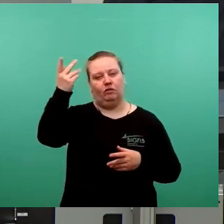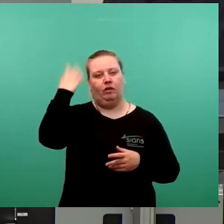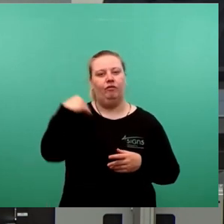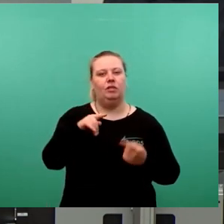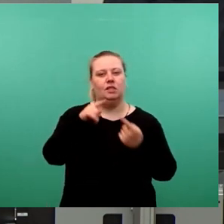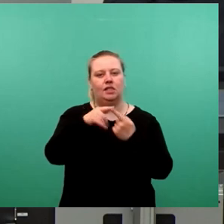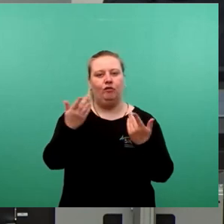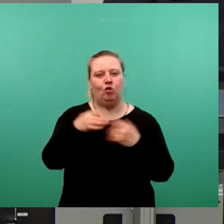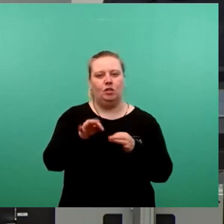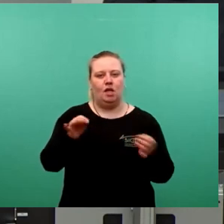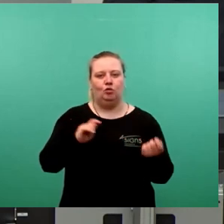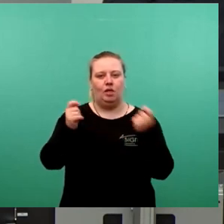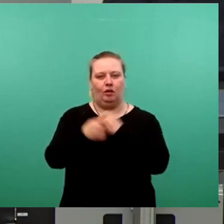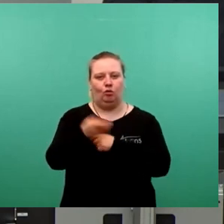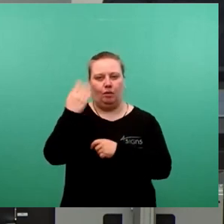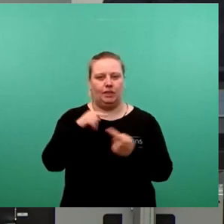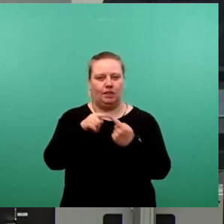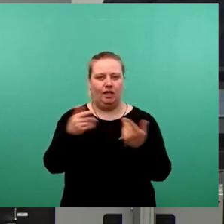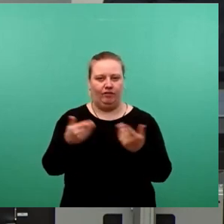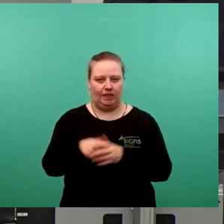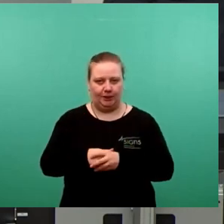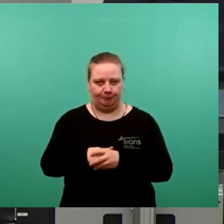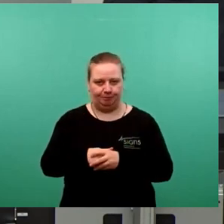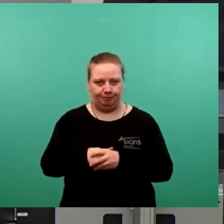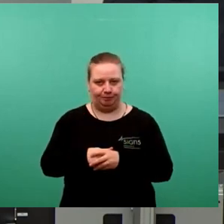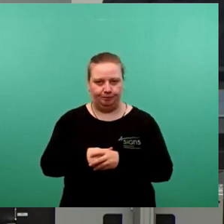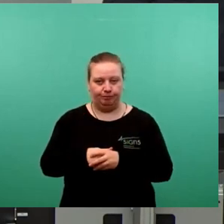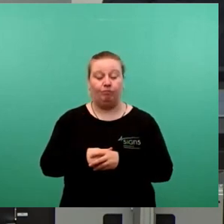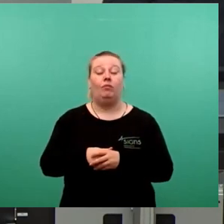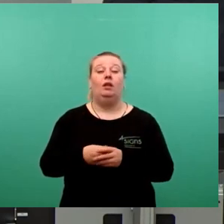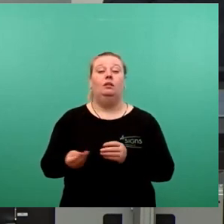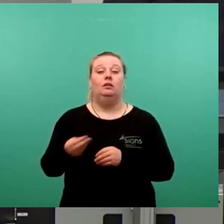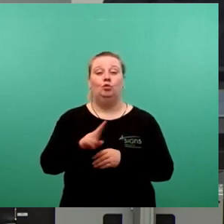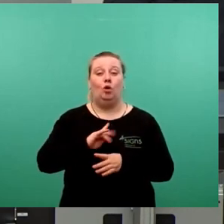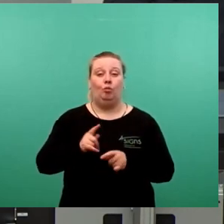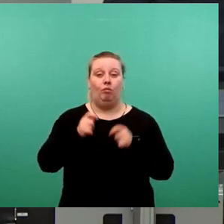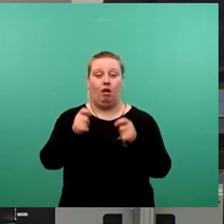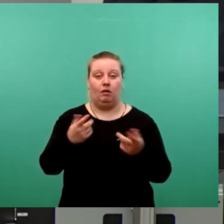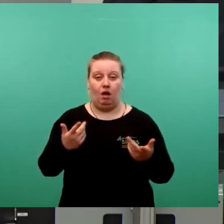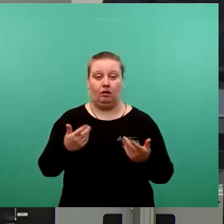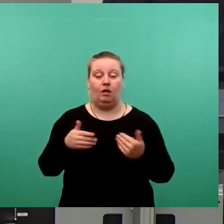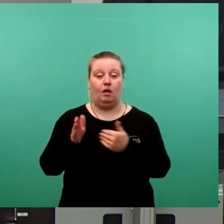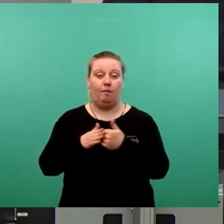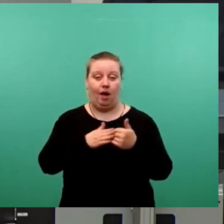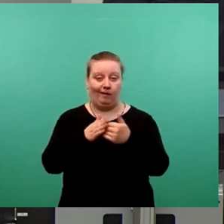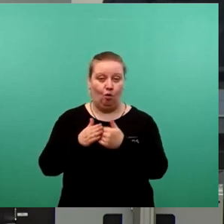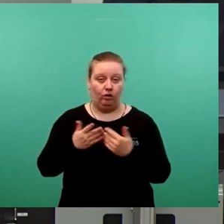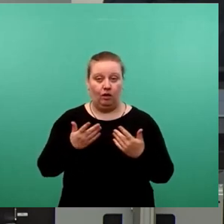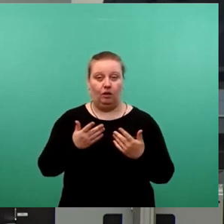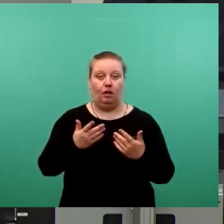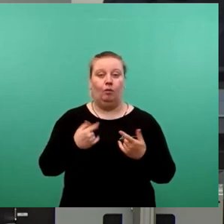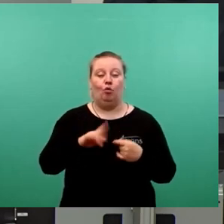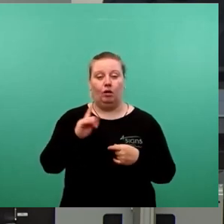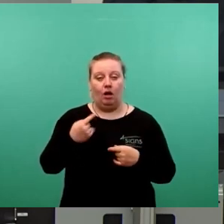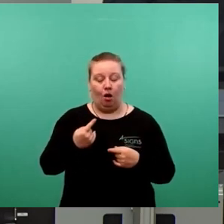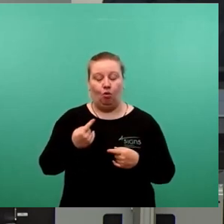Satzungsänderung er ursprünglich kommuniziert hatte. Zudem beantragen wir hiermit, dass die beigeordneten Dienstposten der geänderten